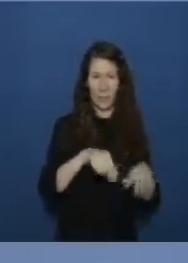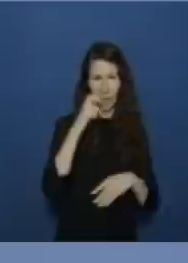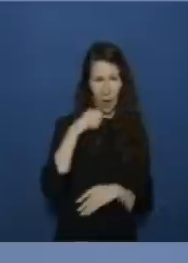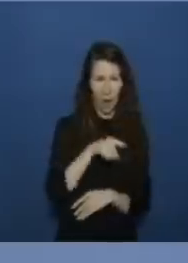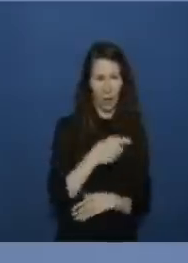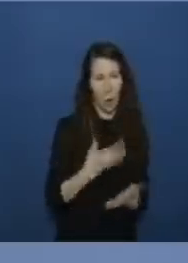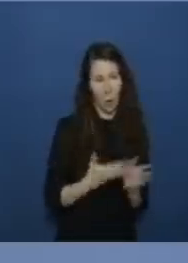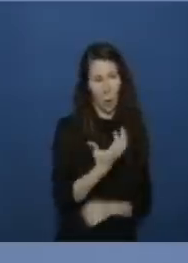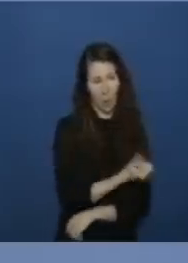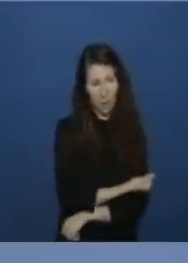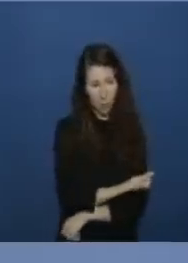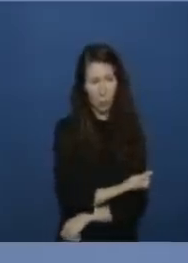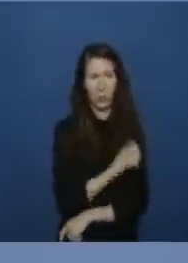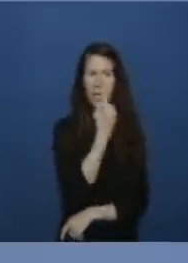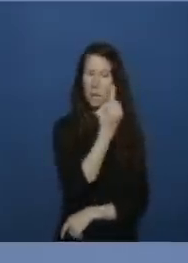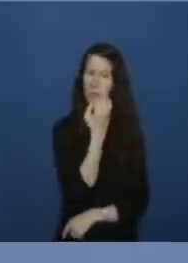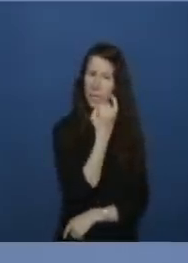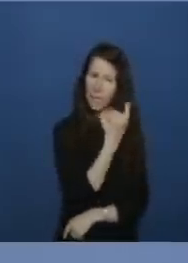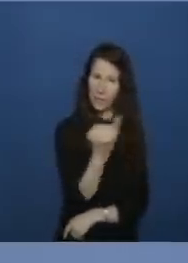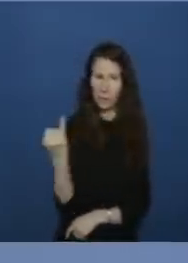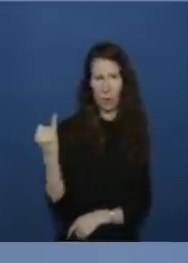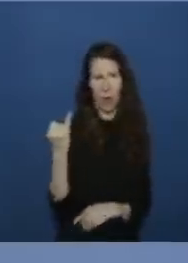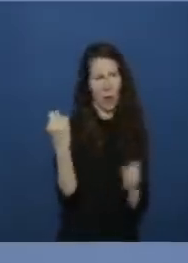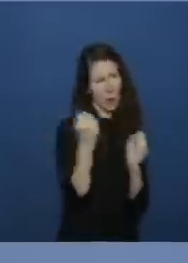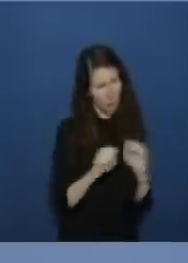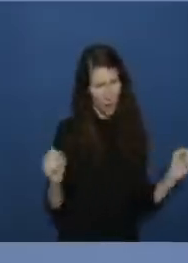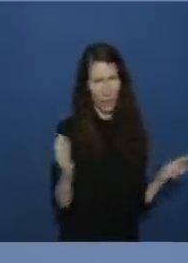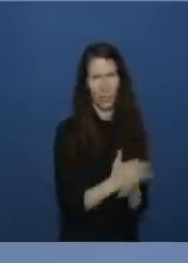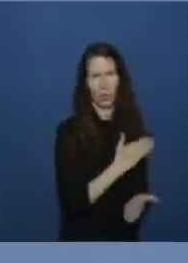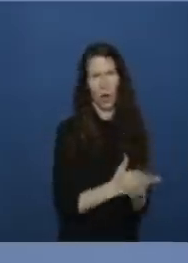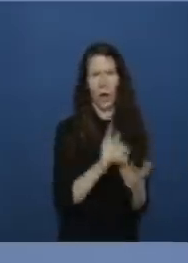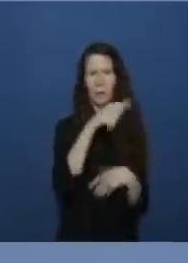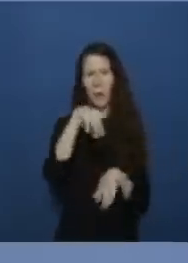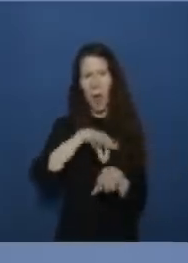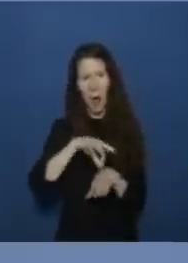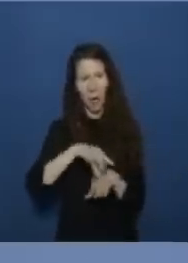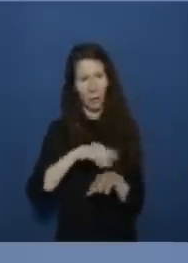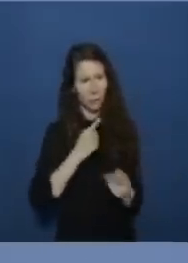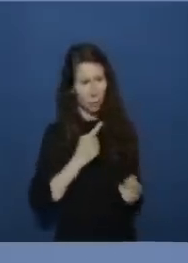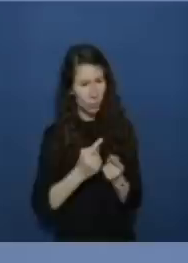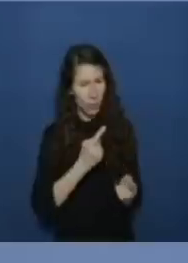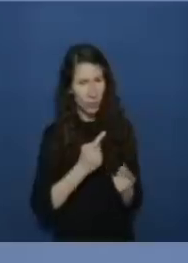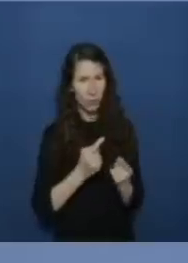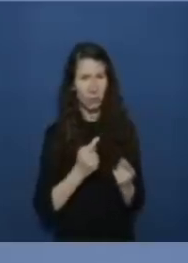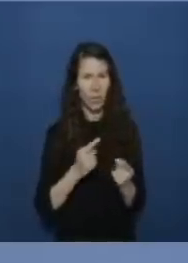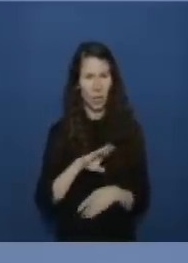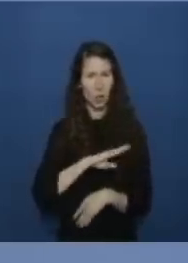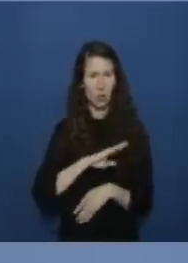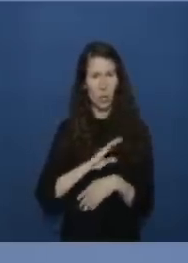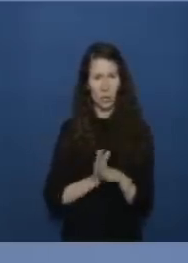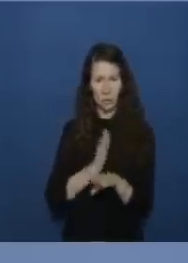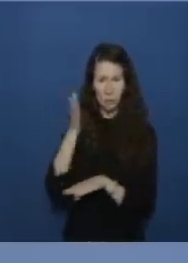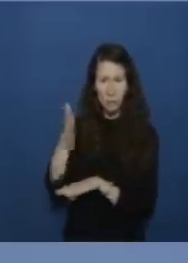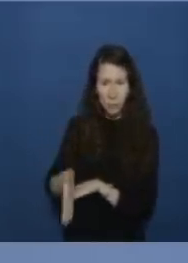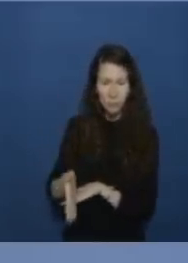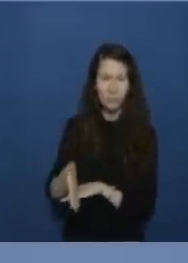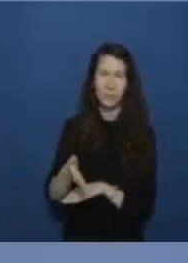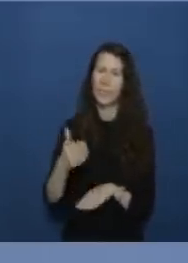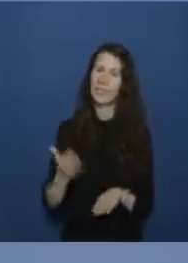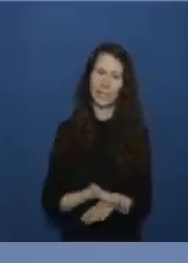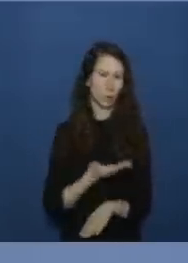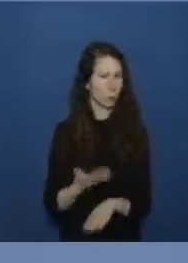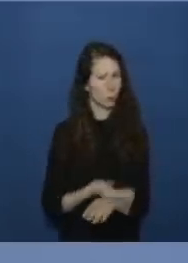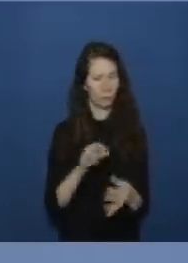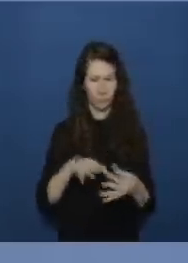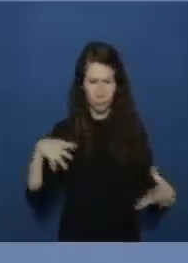wird individuell vollkommen frei treffen können es mit dem arzt besprechen die teilnahme am schulunterricht hat nichts damit zu tun ob ein